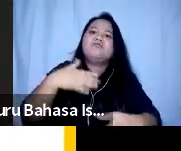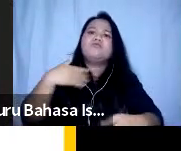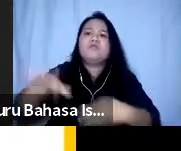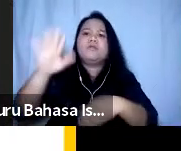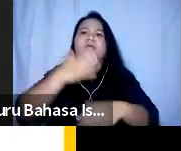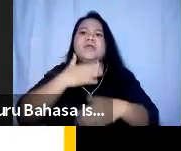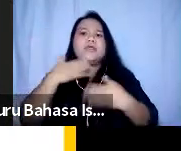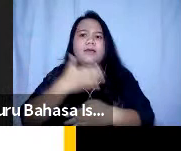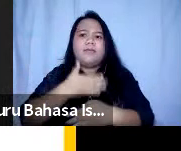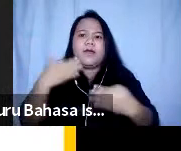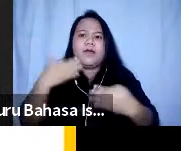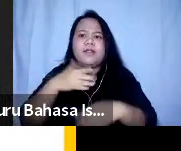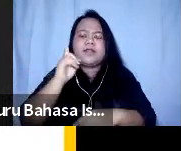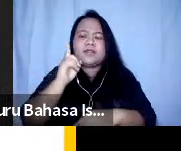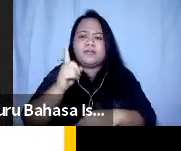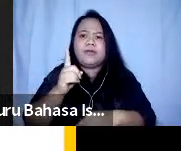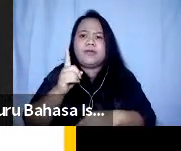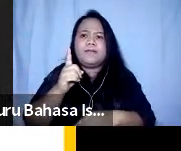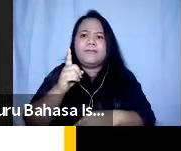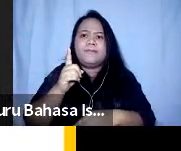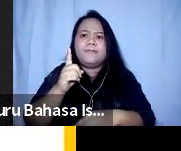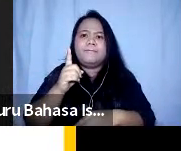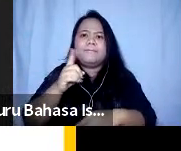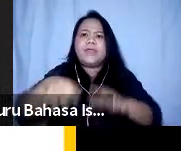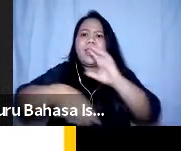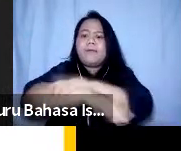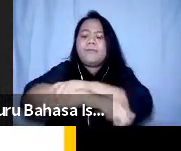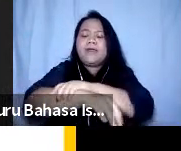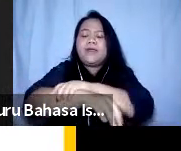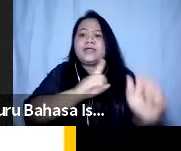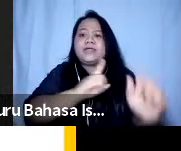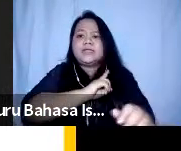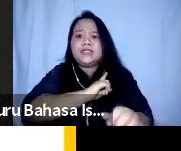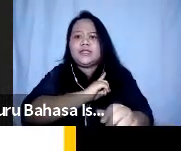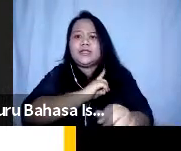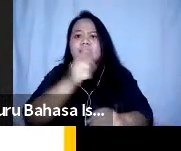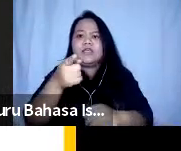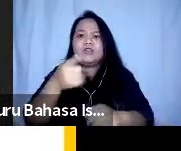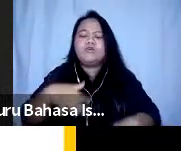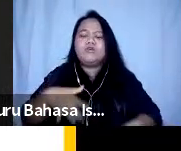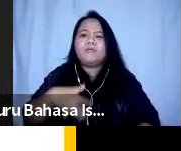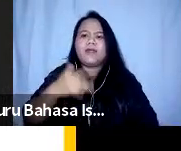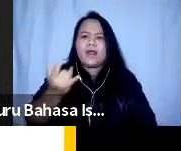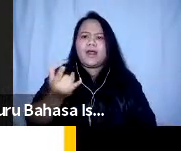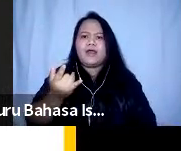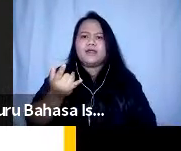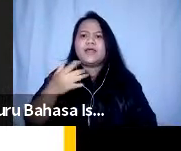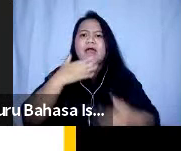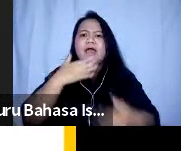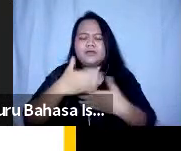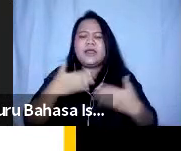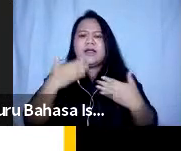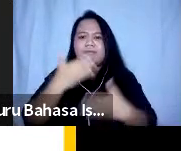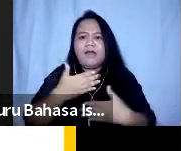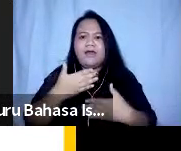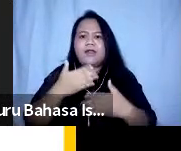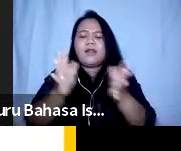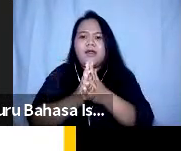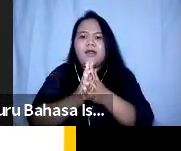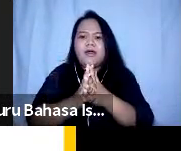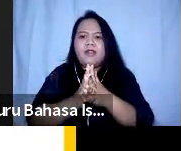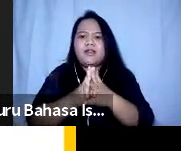karena kemudian ketika menggandeng dengan dia berpegangan sendiri akan merasa nyaman dan kita bisa